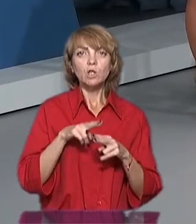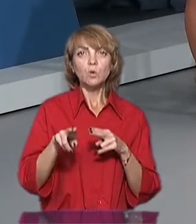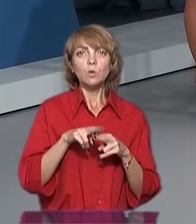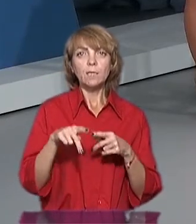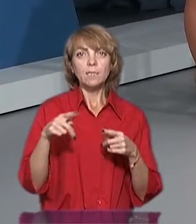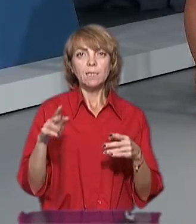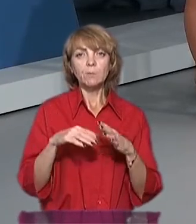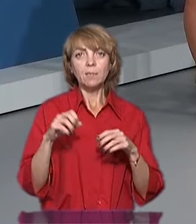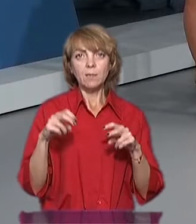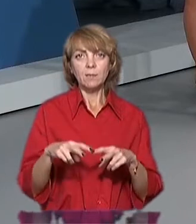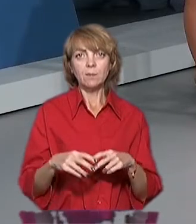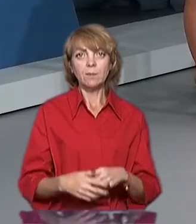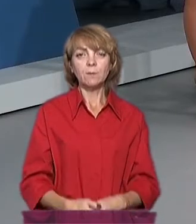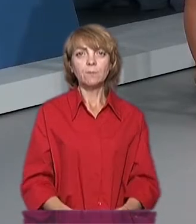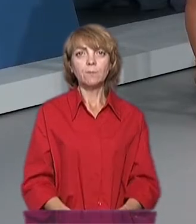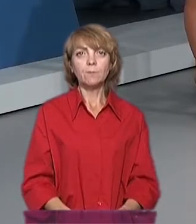спеціальностей.